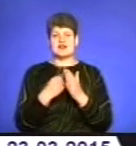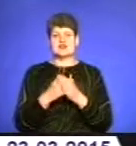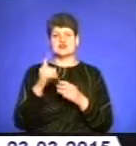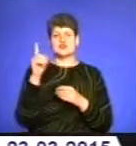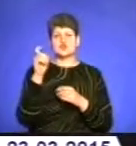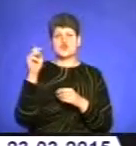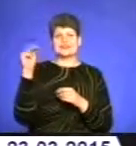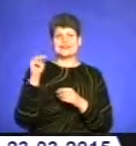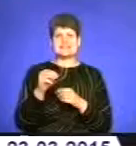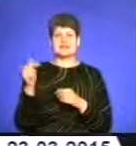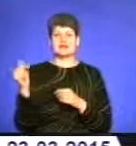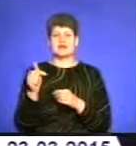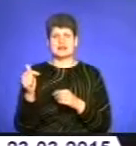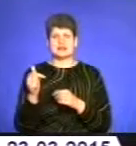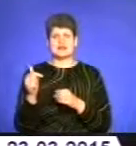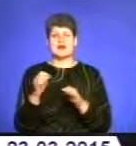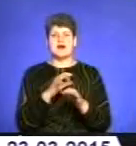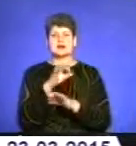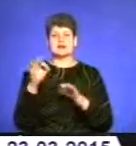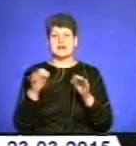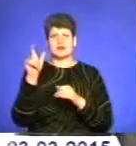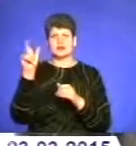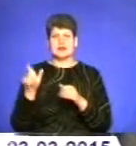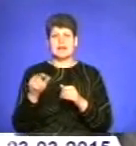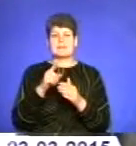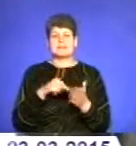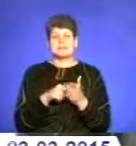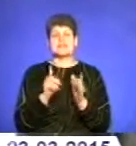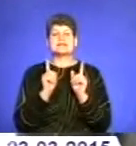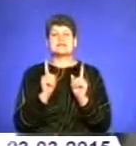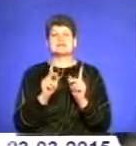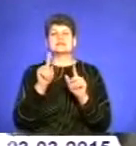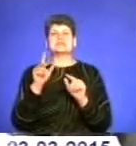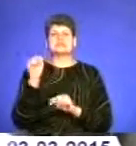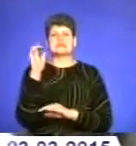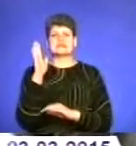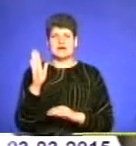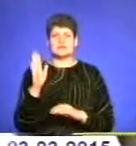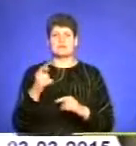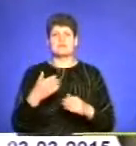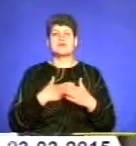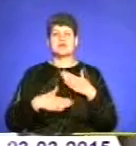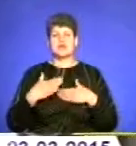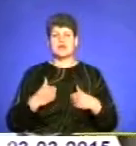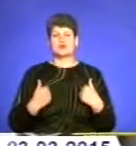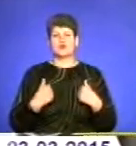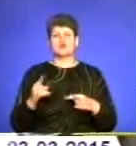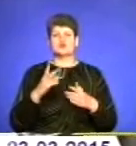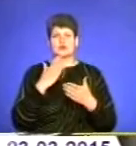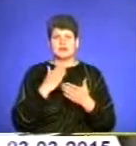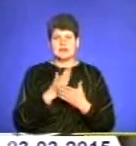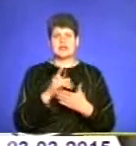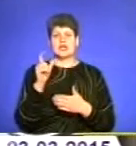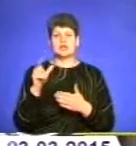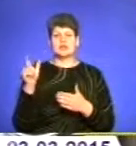гривень. Архітектори міста – тільки за. Приємно нам, що є люди, які все